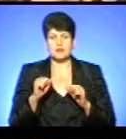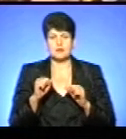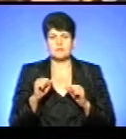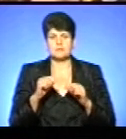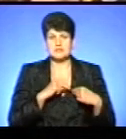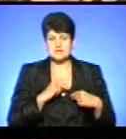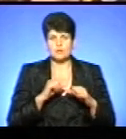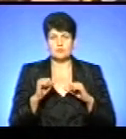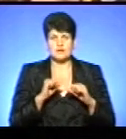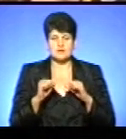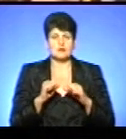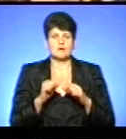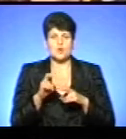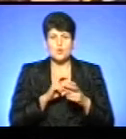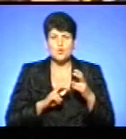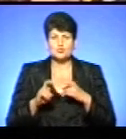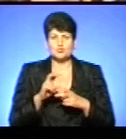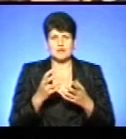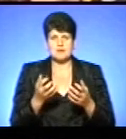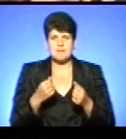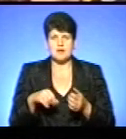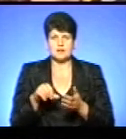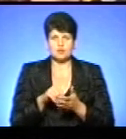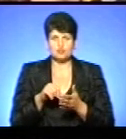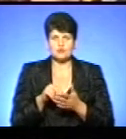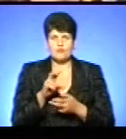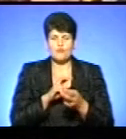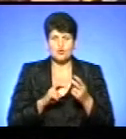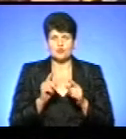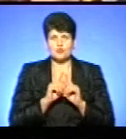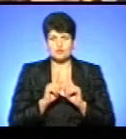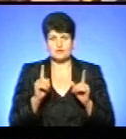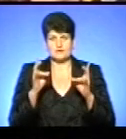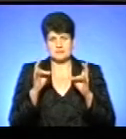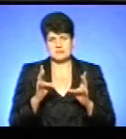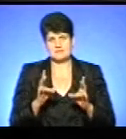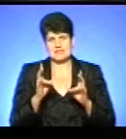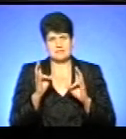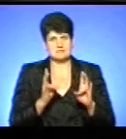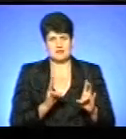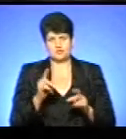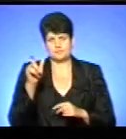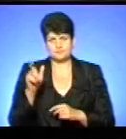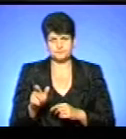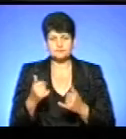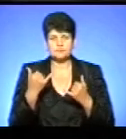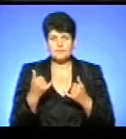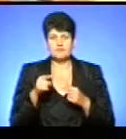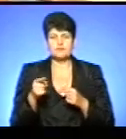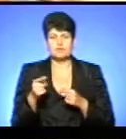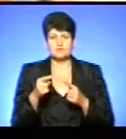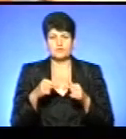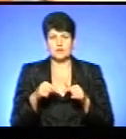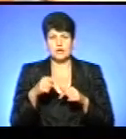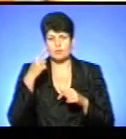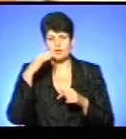розшуку та інших працівників поліції, які брали участь у розшуку особливо небезпечного злочинця. Зараз підозрюваний в тернопільському відділі